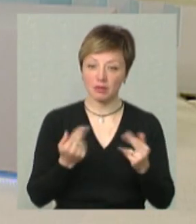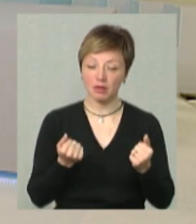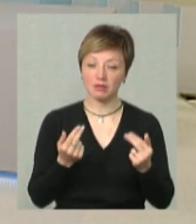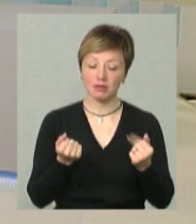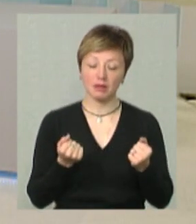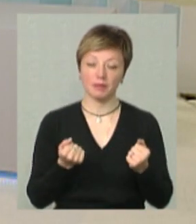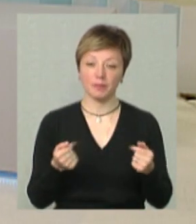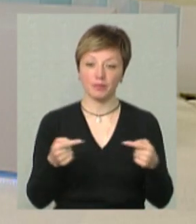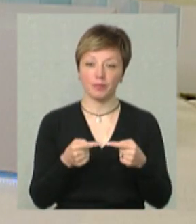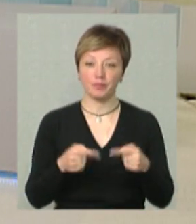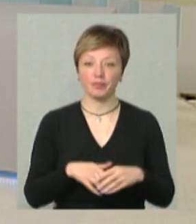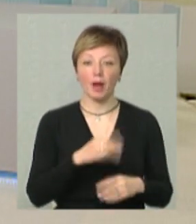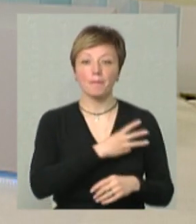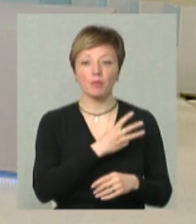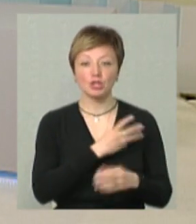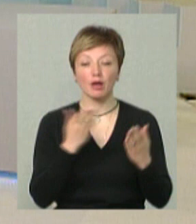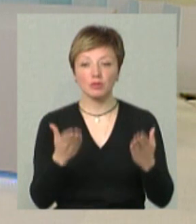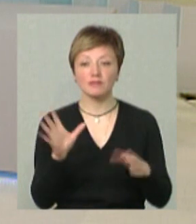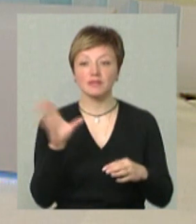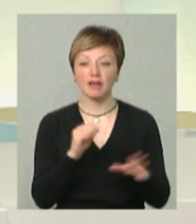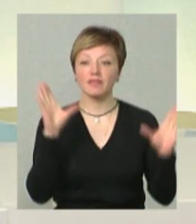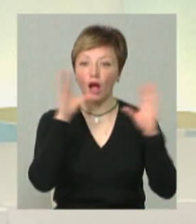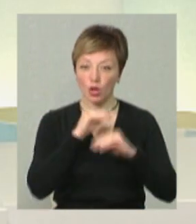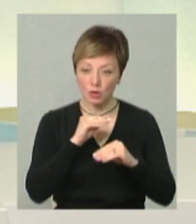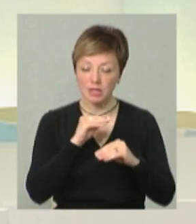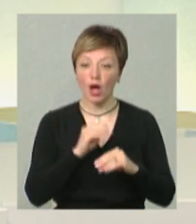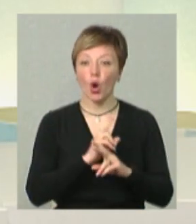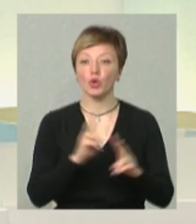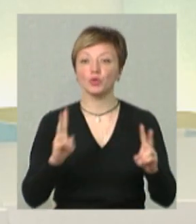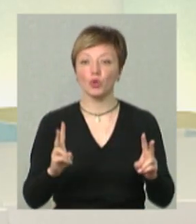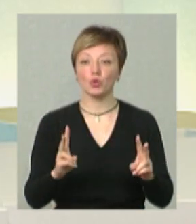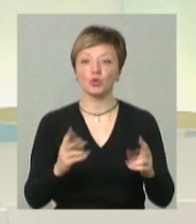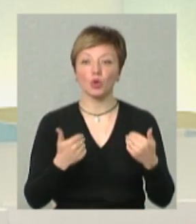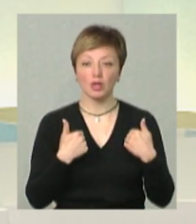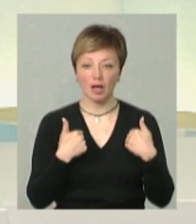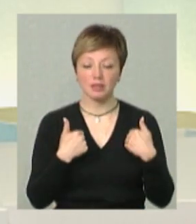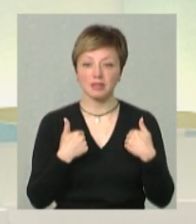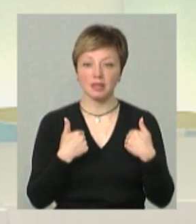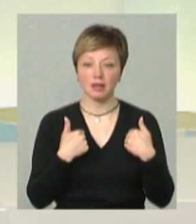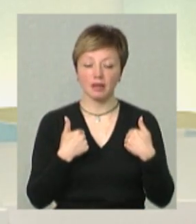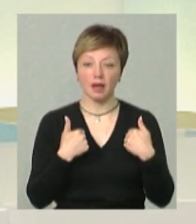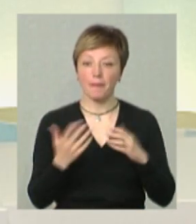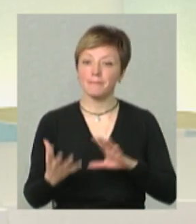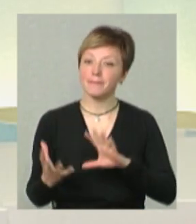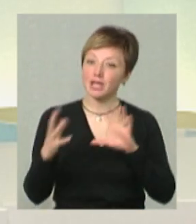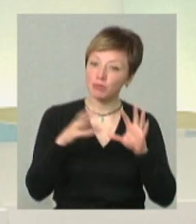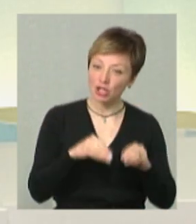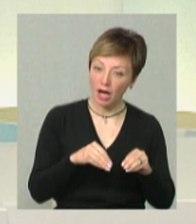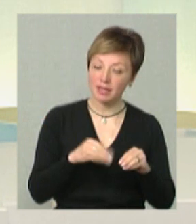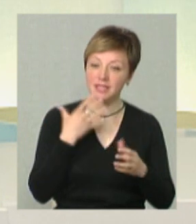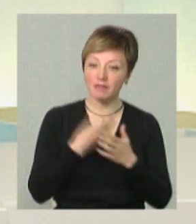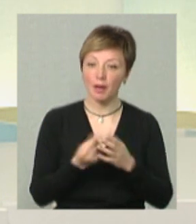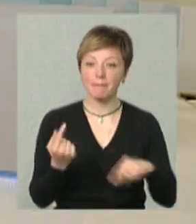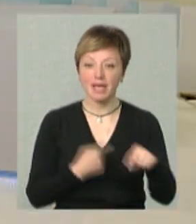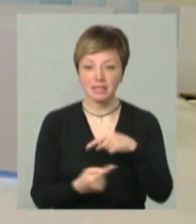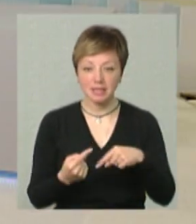Так, побажаємо їм, щоб все вдалося, тим, хто до нас переміщає свій